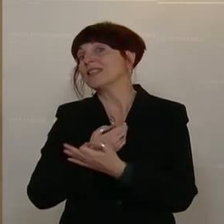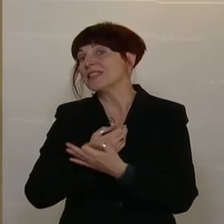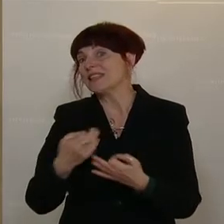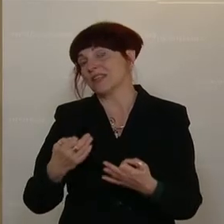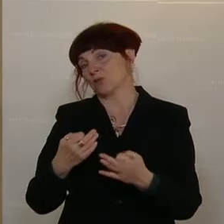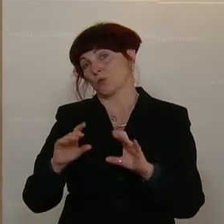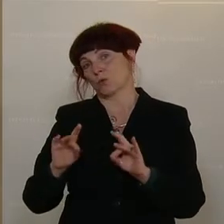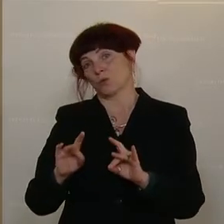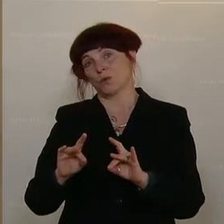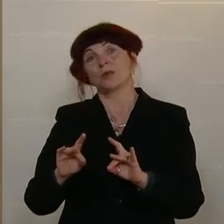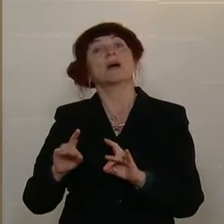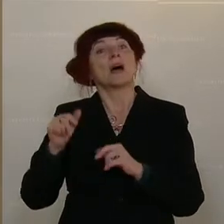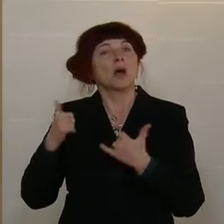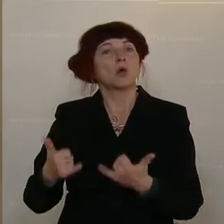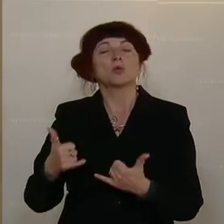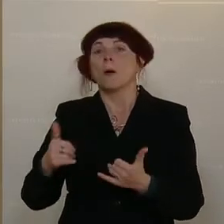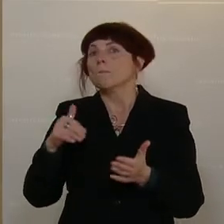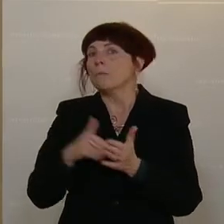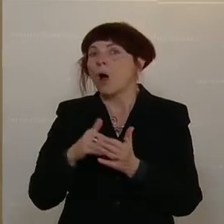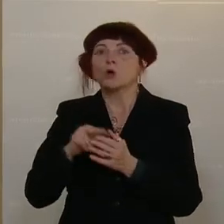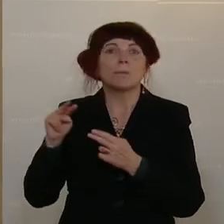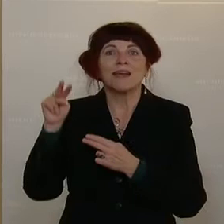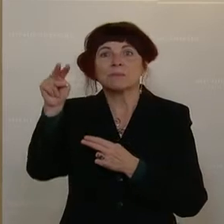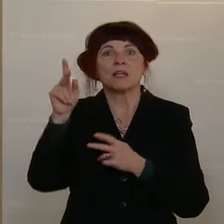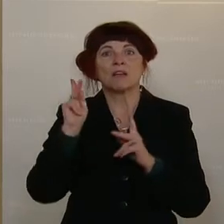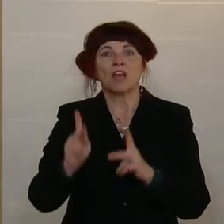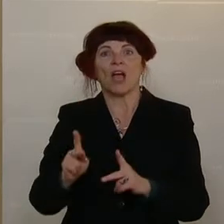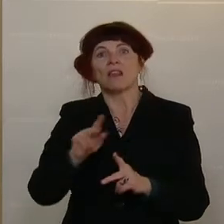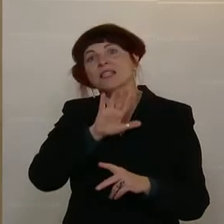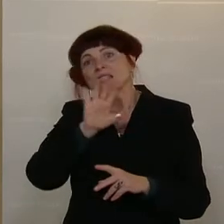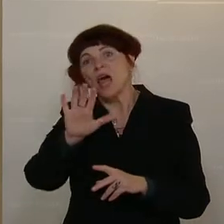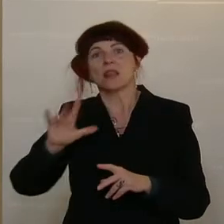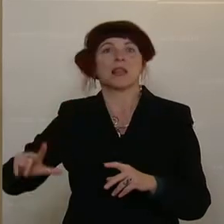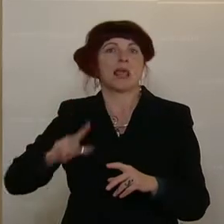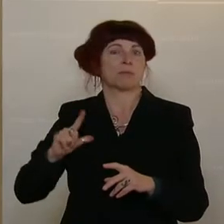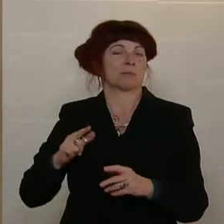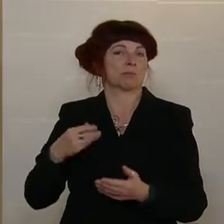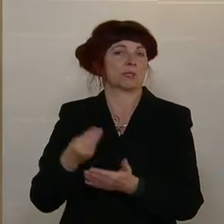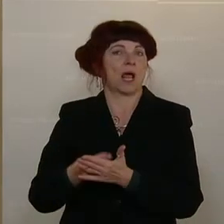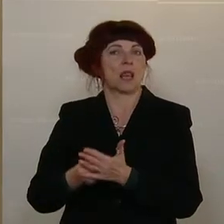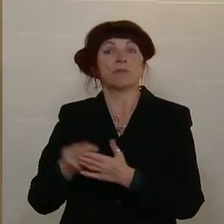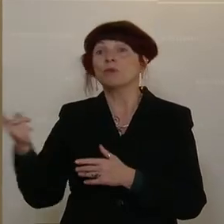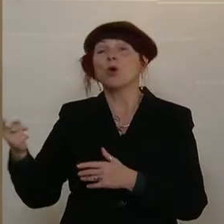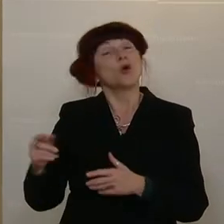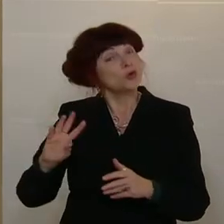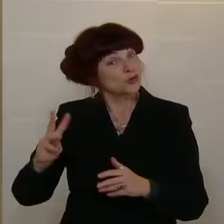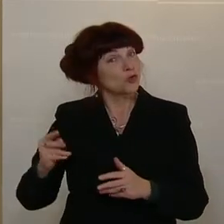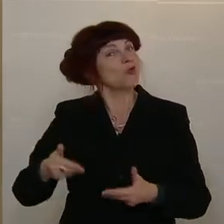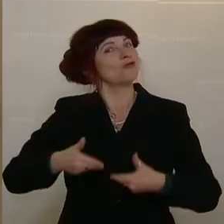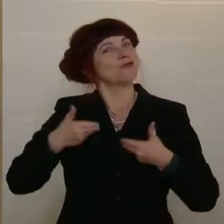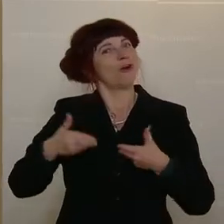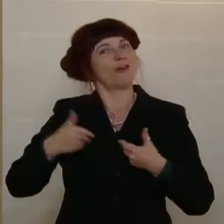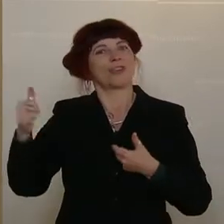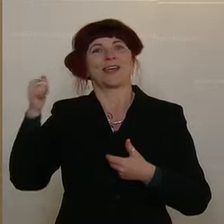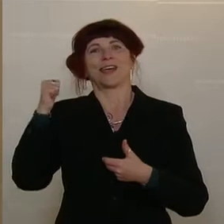allem genug Geld, um für ihren Lebensunterhalt aufkommen zu können. Es ist schön, dass Sie sich gefreut haben, gestern